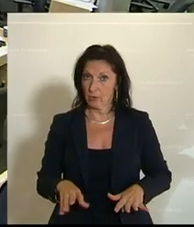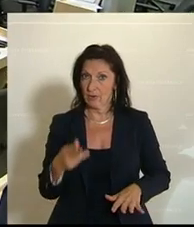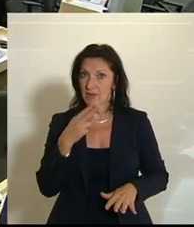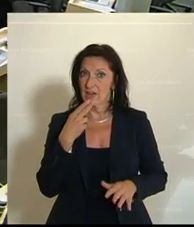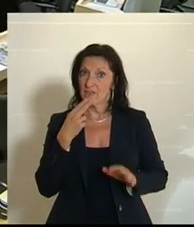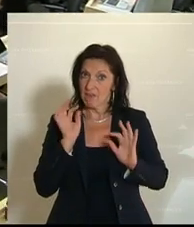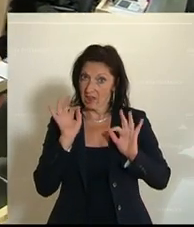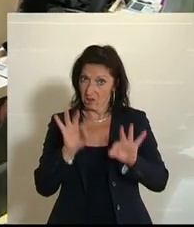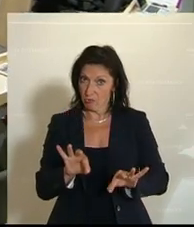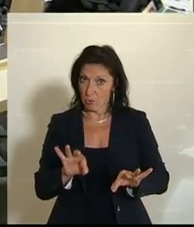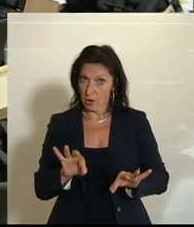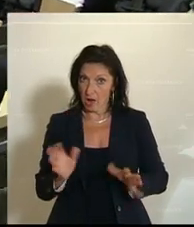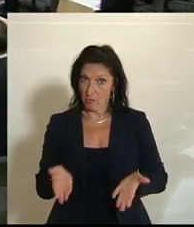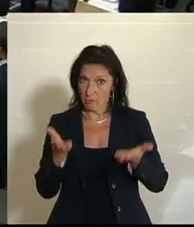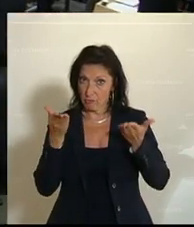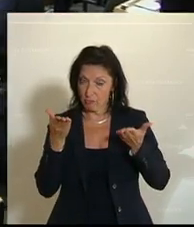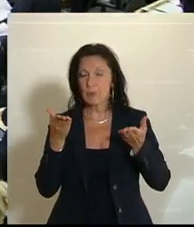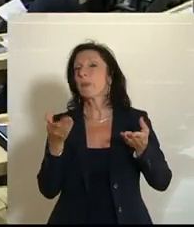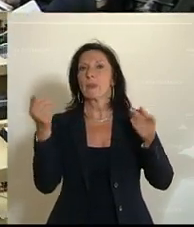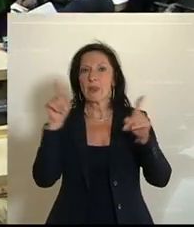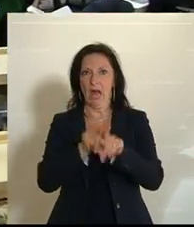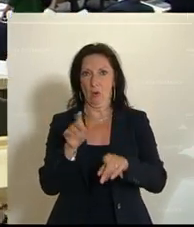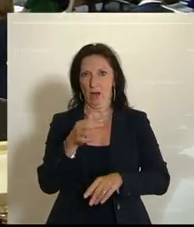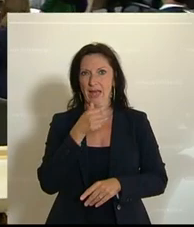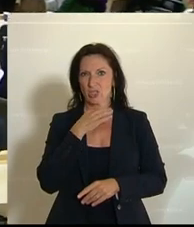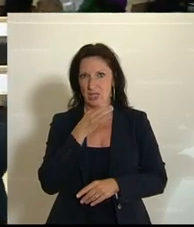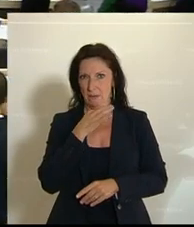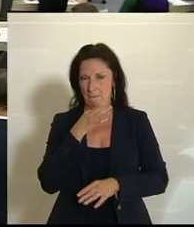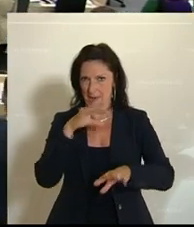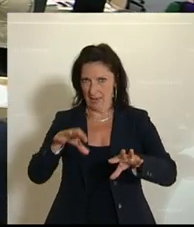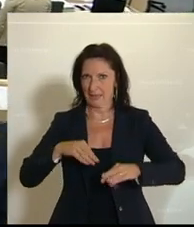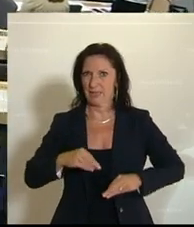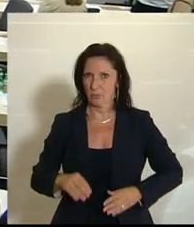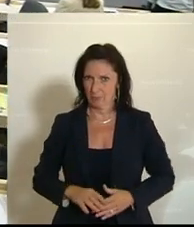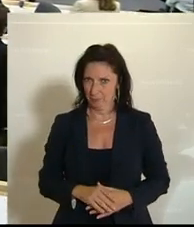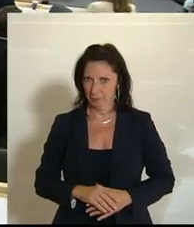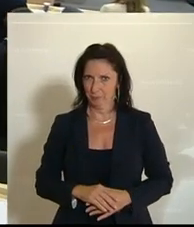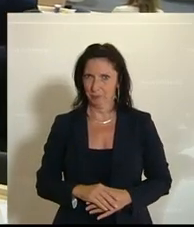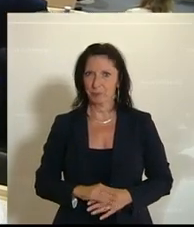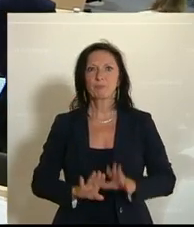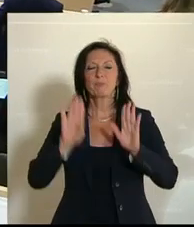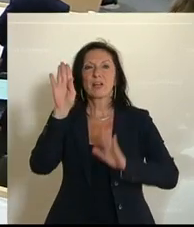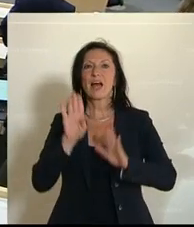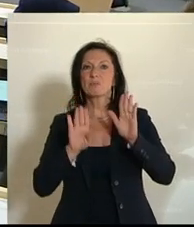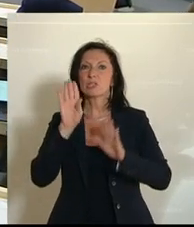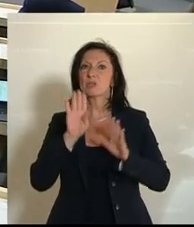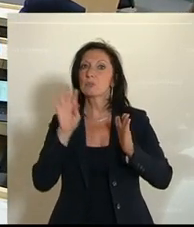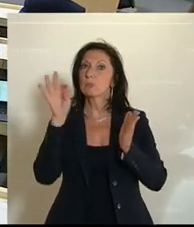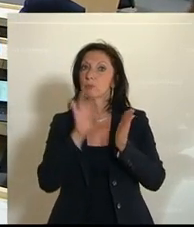spricht sich dafür aus? Auch das ist einstimmig so angenommen. Abstimmung über den